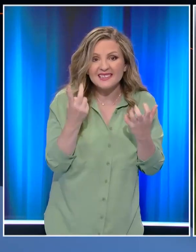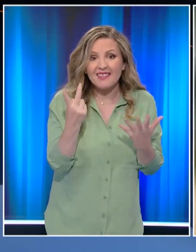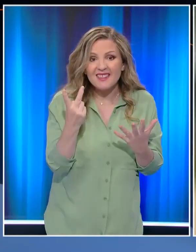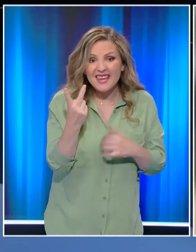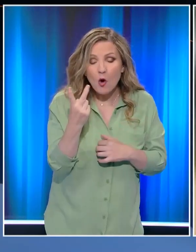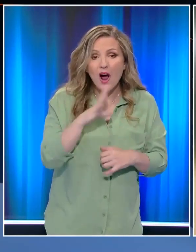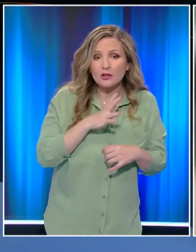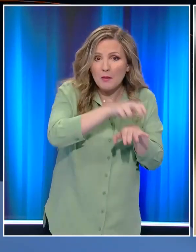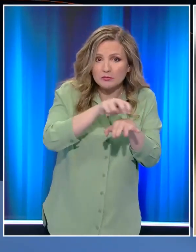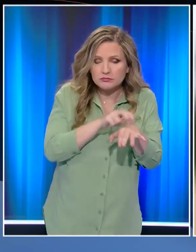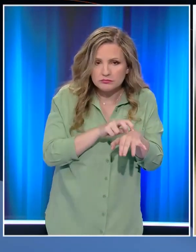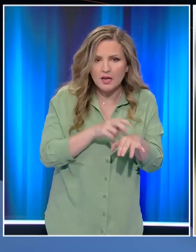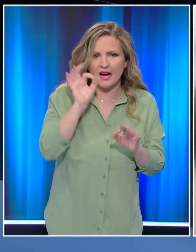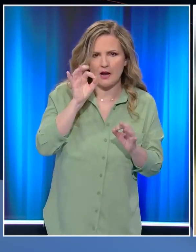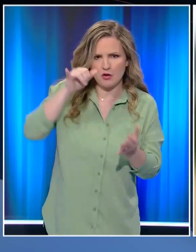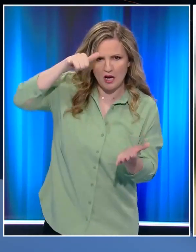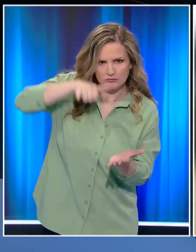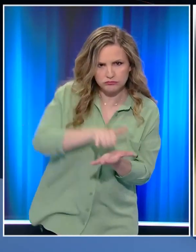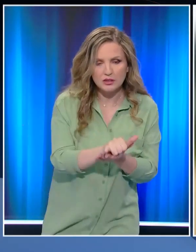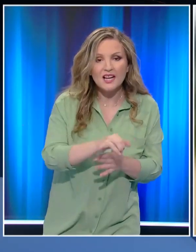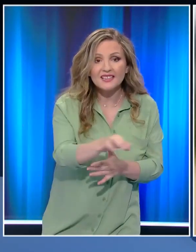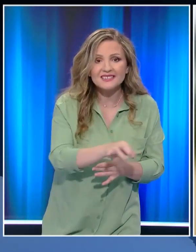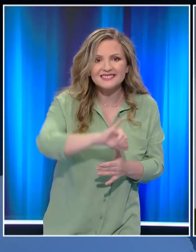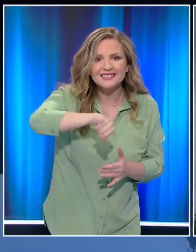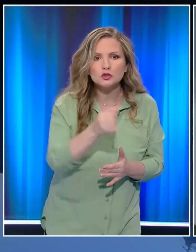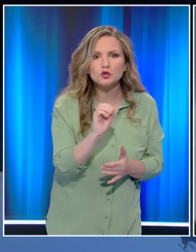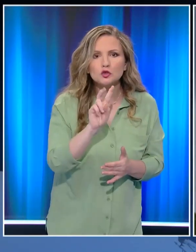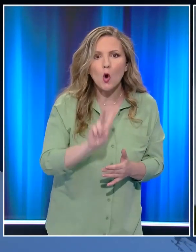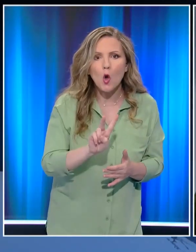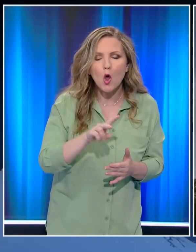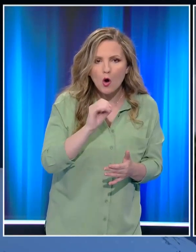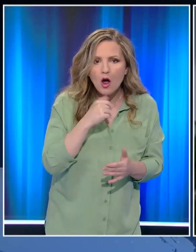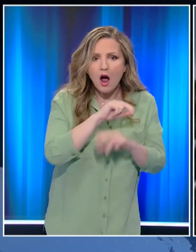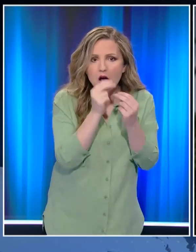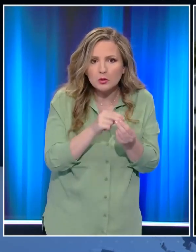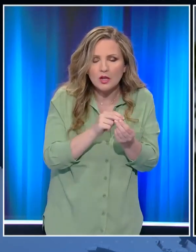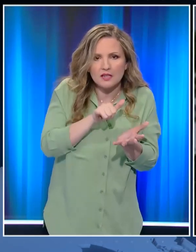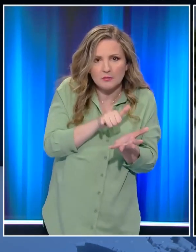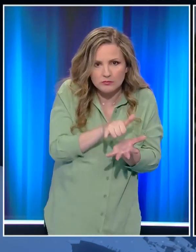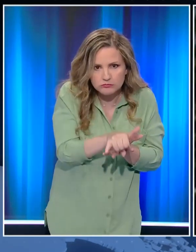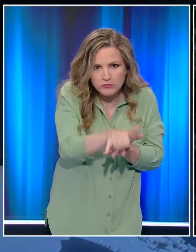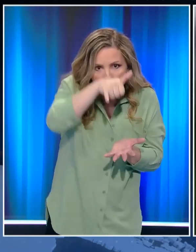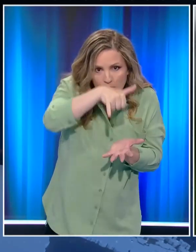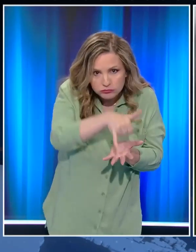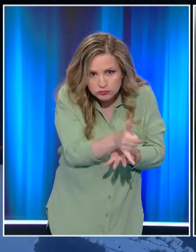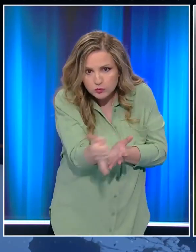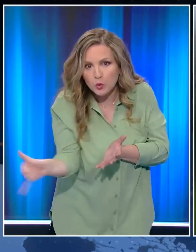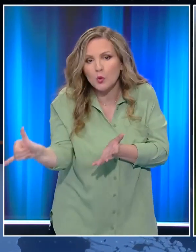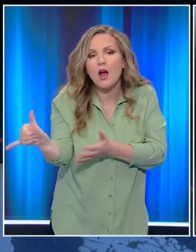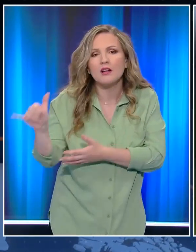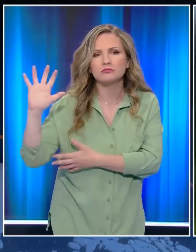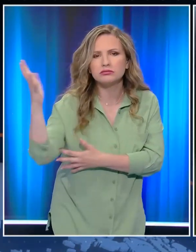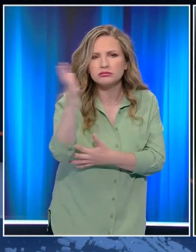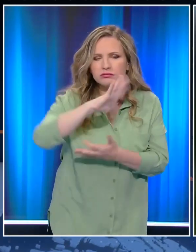Το αεροσκάφος επρόκειτο να προσγειωθεί στο νησί Τζόλο όμως φαίνεται πως βγήκε από το διάδρομο προσγείωσης με αποτέλεσμα να συντριβεί μέσα στη ζούγκλα.